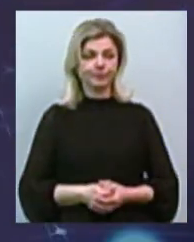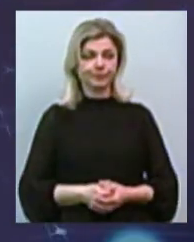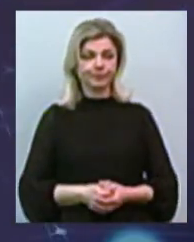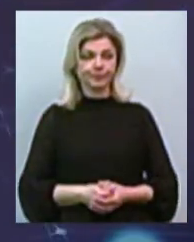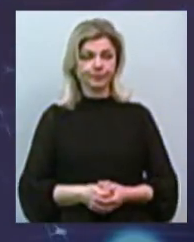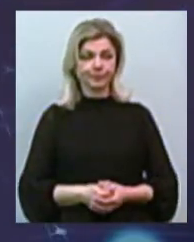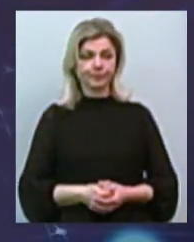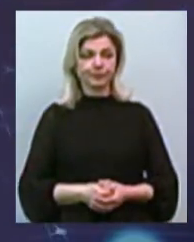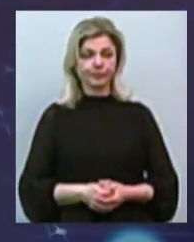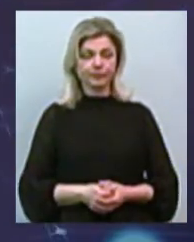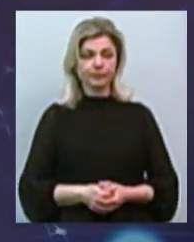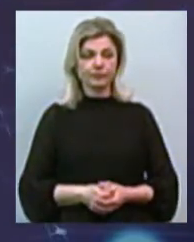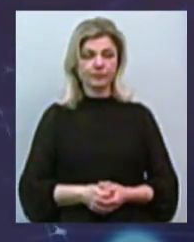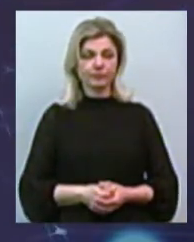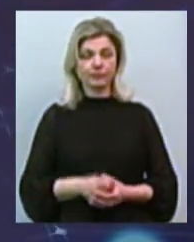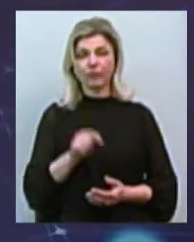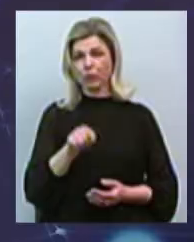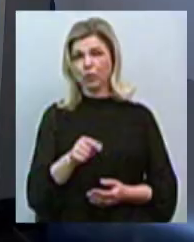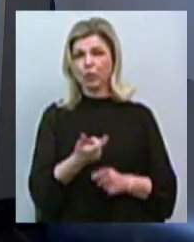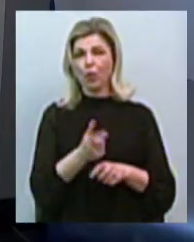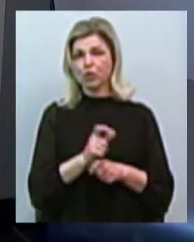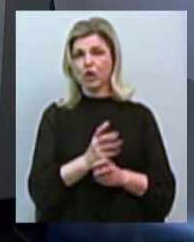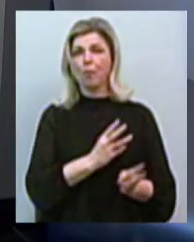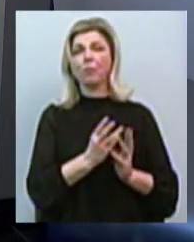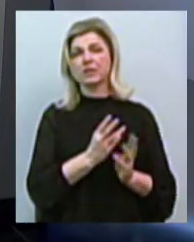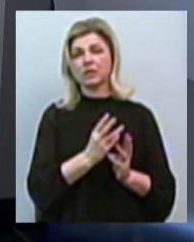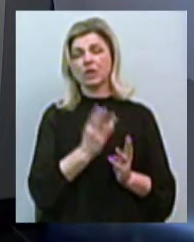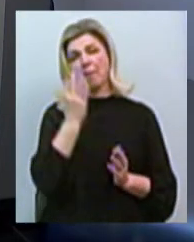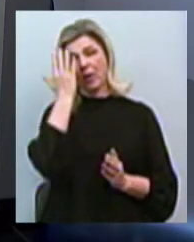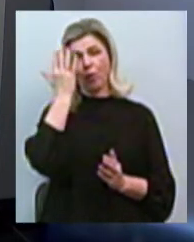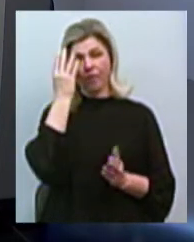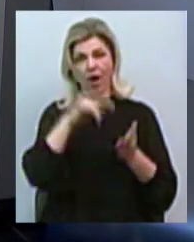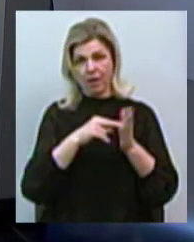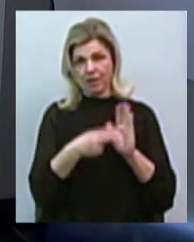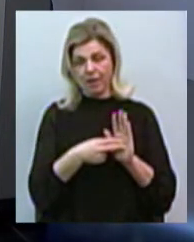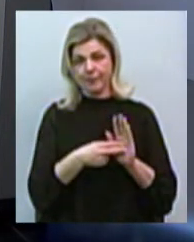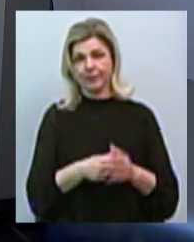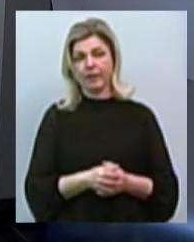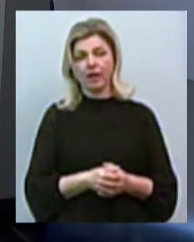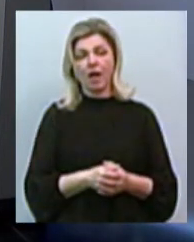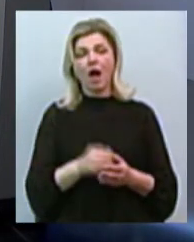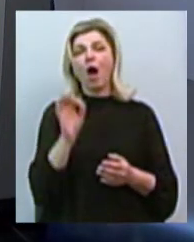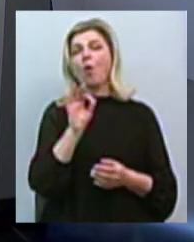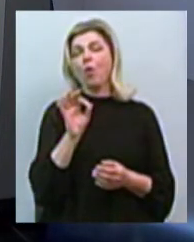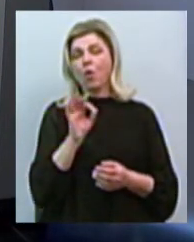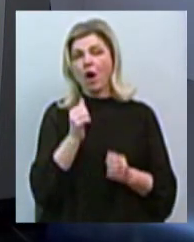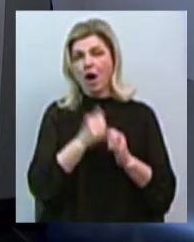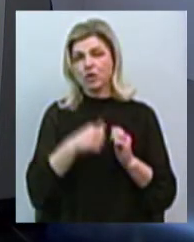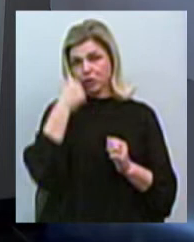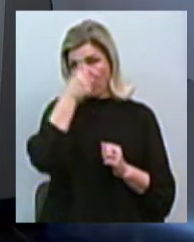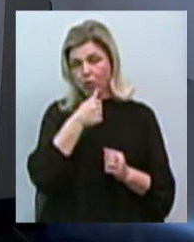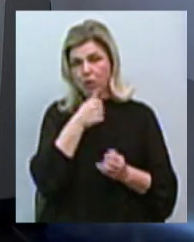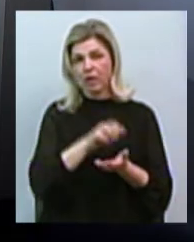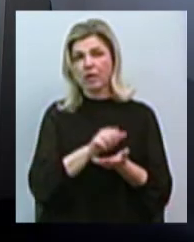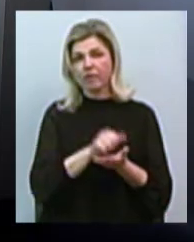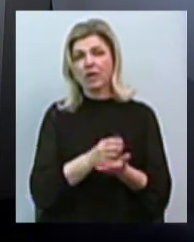Так, тут дуже оптимістичне якісь міркування в пана прем'єр-міністра. А як щодо того, що щорічний концесійний платіж буде 82